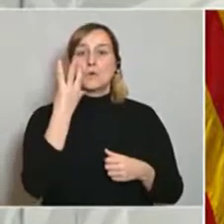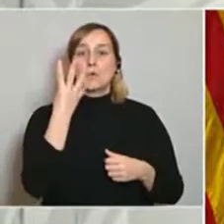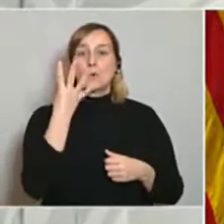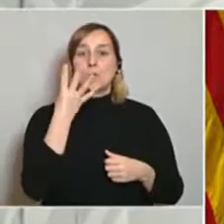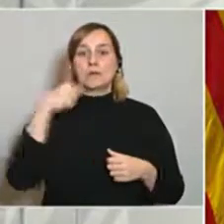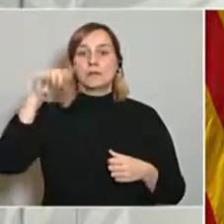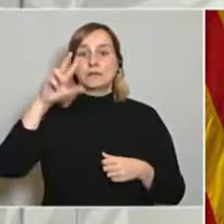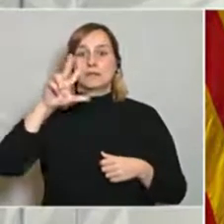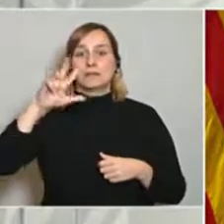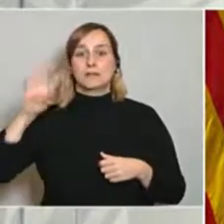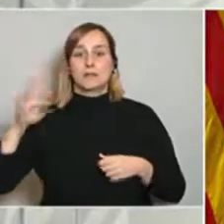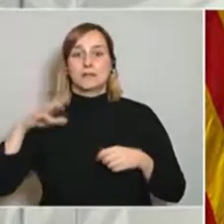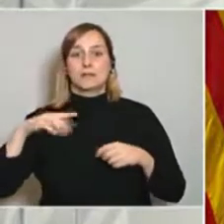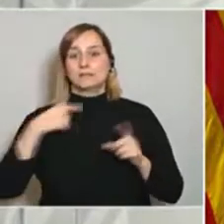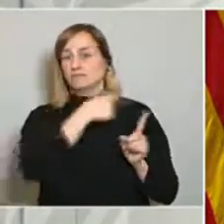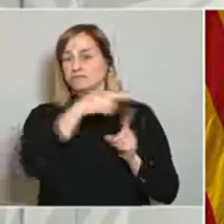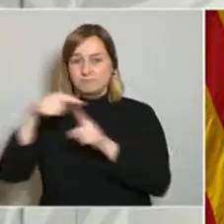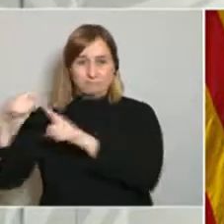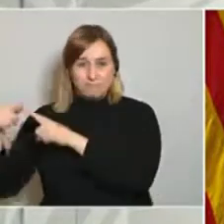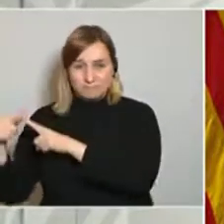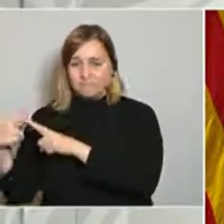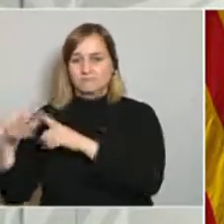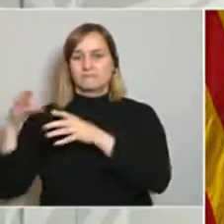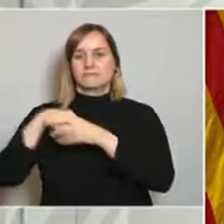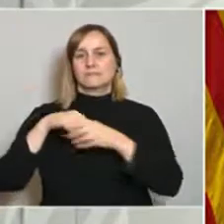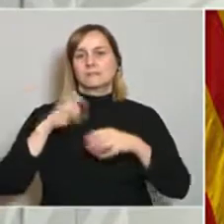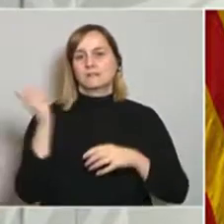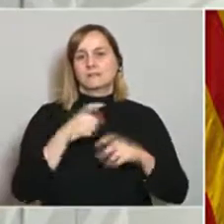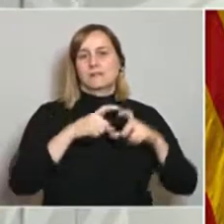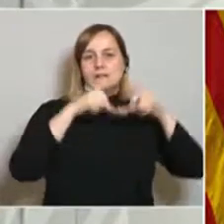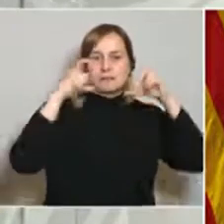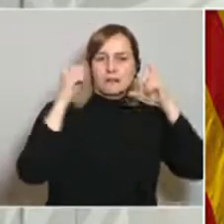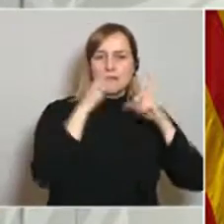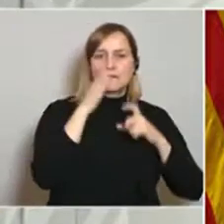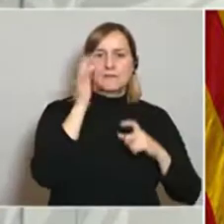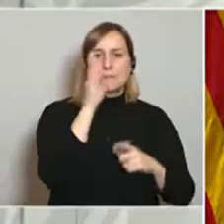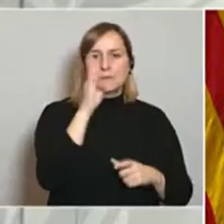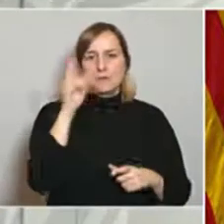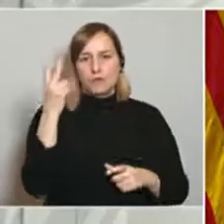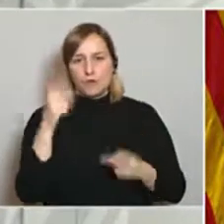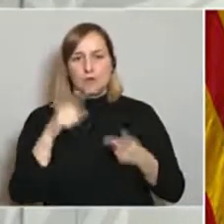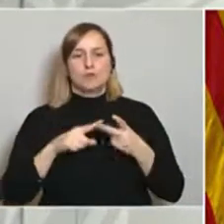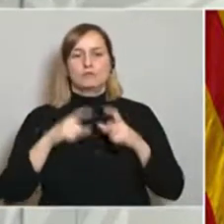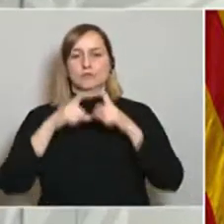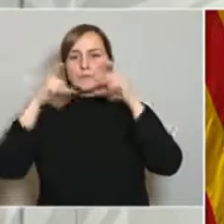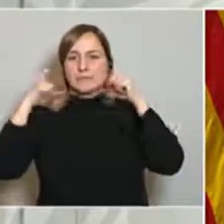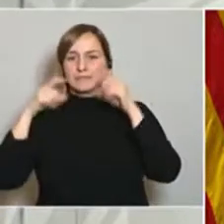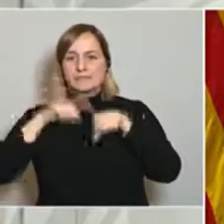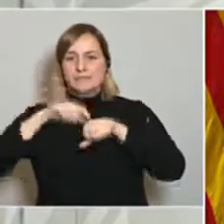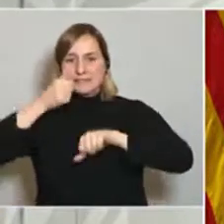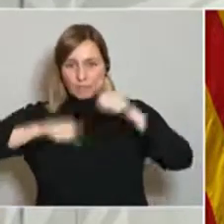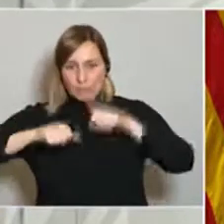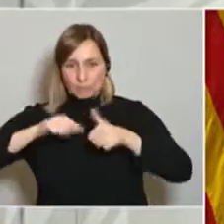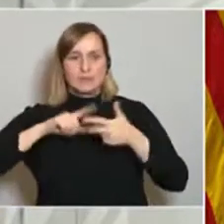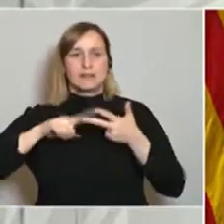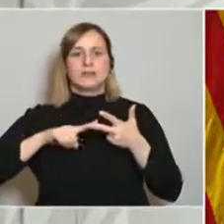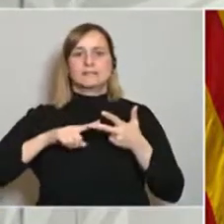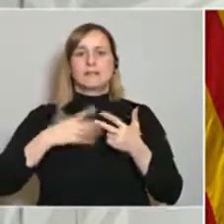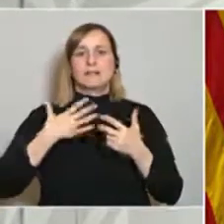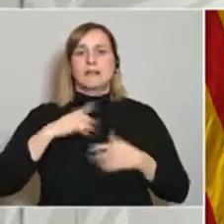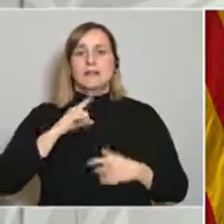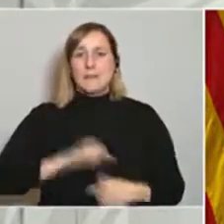'unitats, 450.000 mascaretes FFP2, 900.000 mascaretes quirúrgiques, 50.000 bates